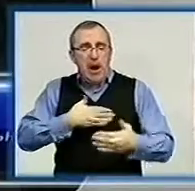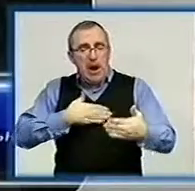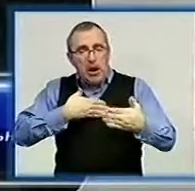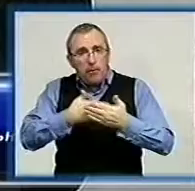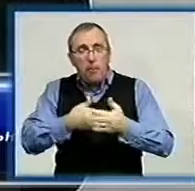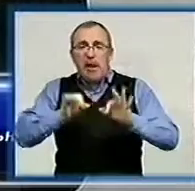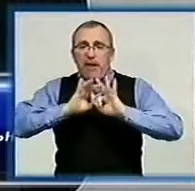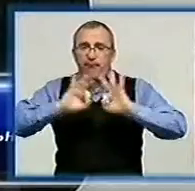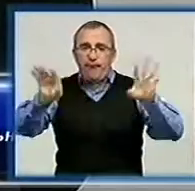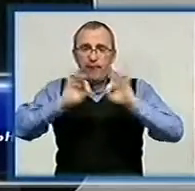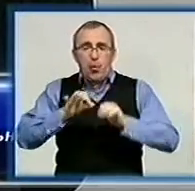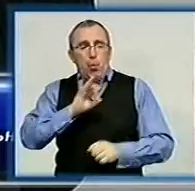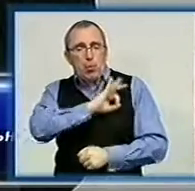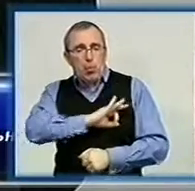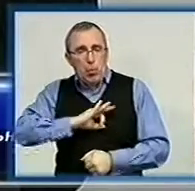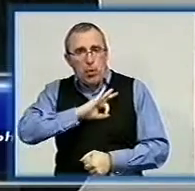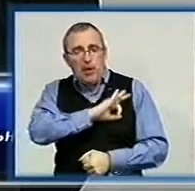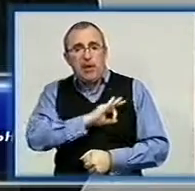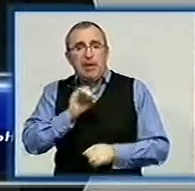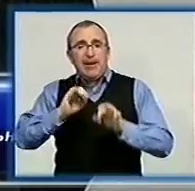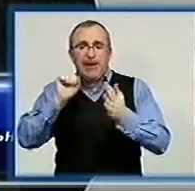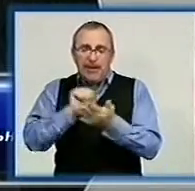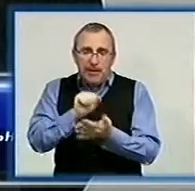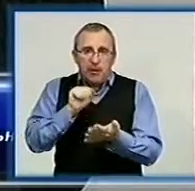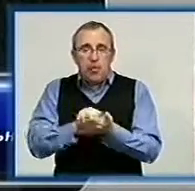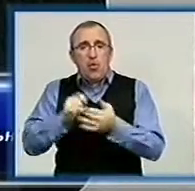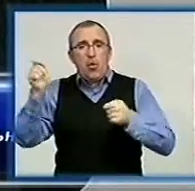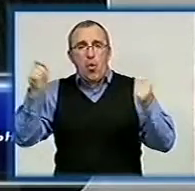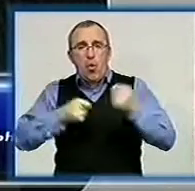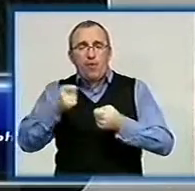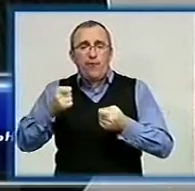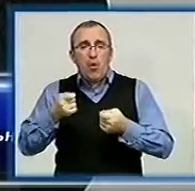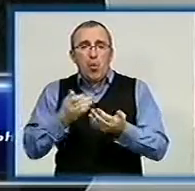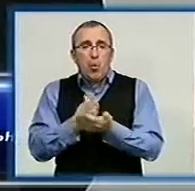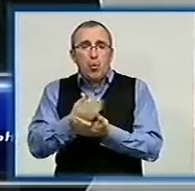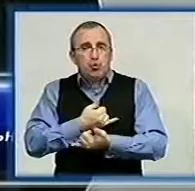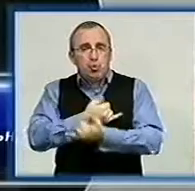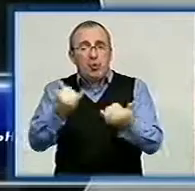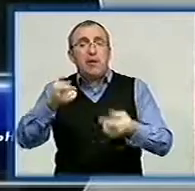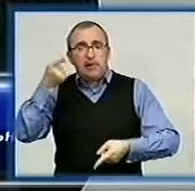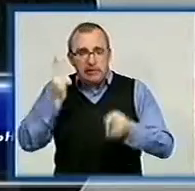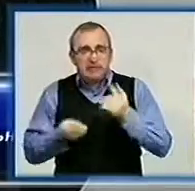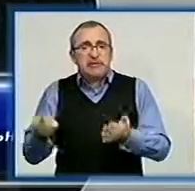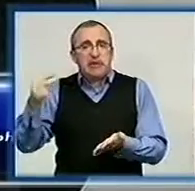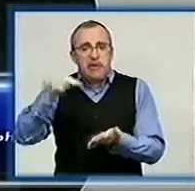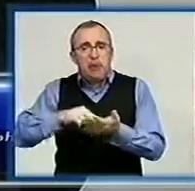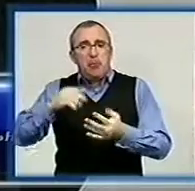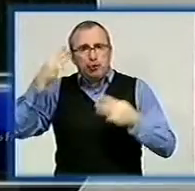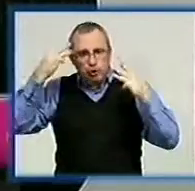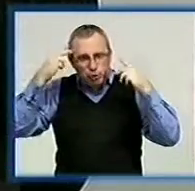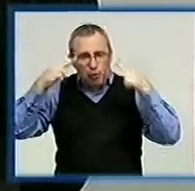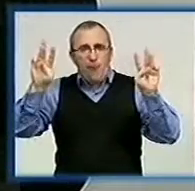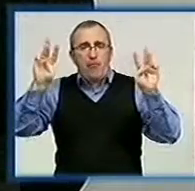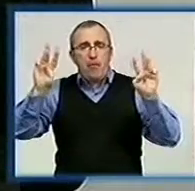інформаціонні, юридичні, іздательські конференц-услуги. Ми действительно стали современним,